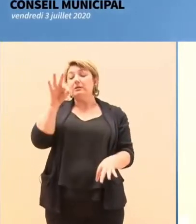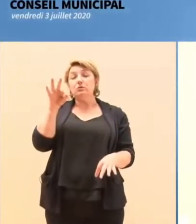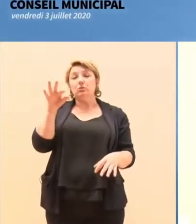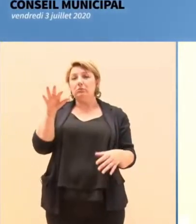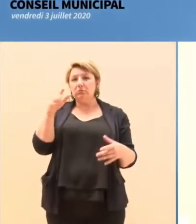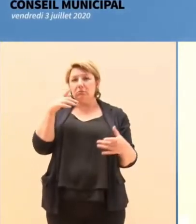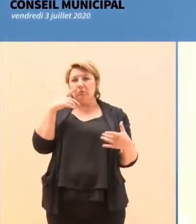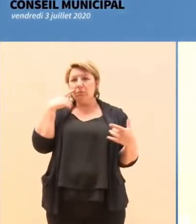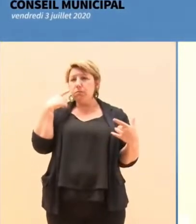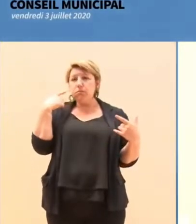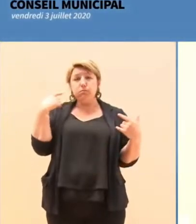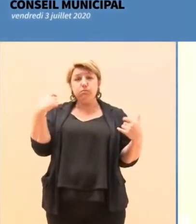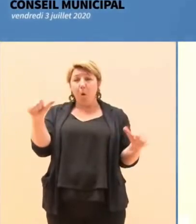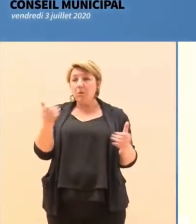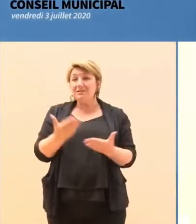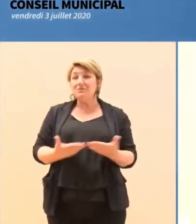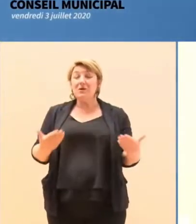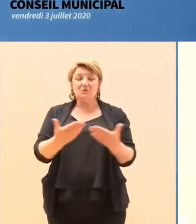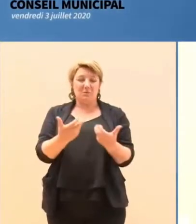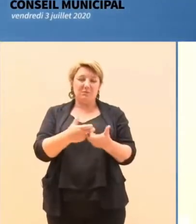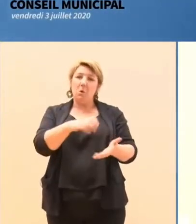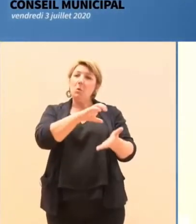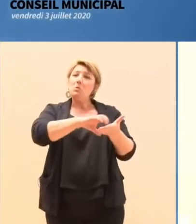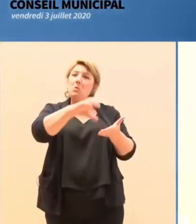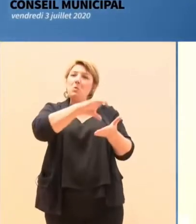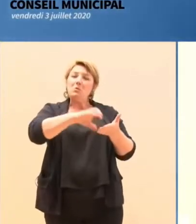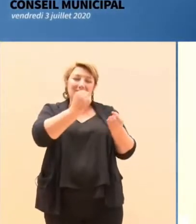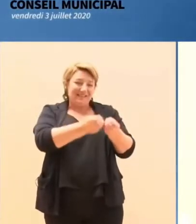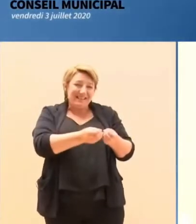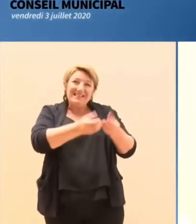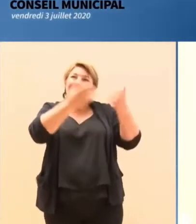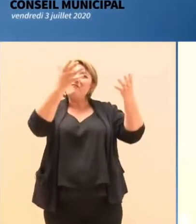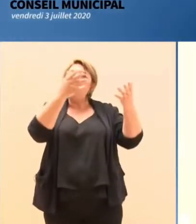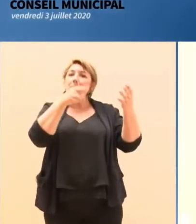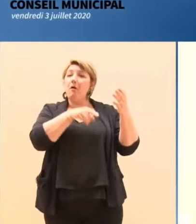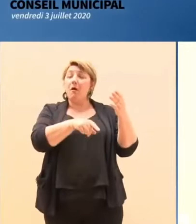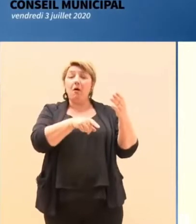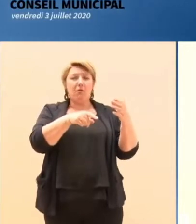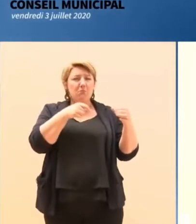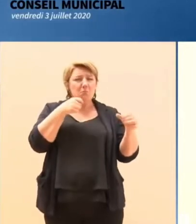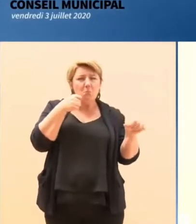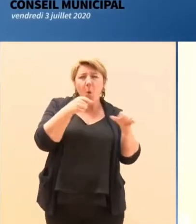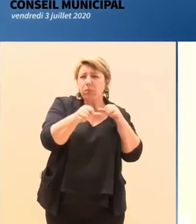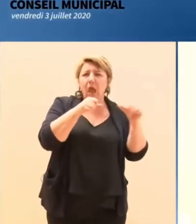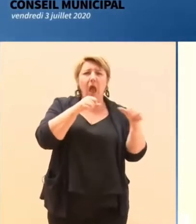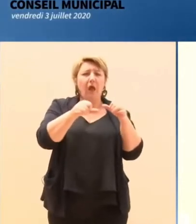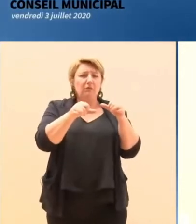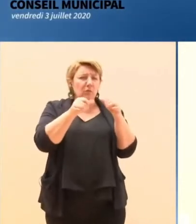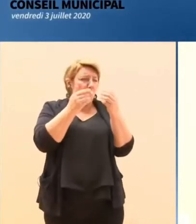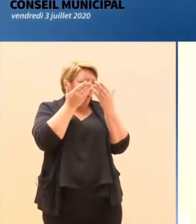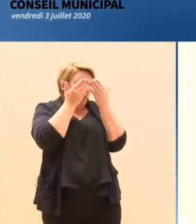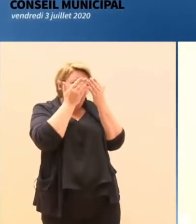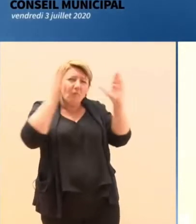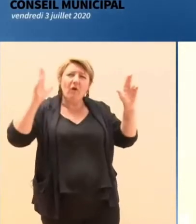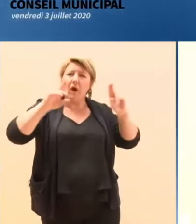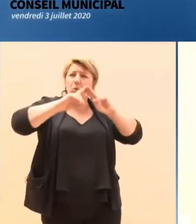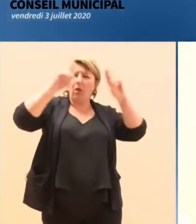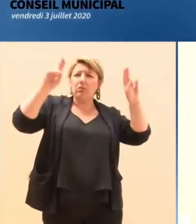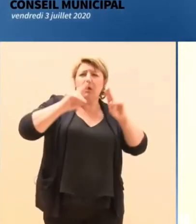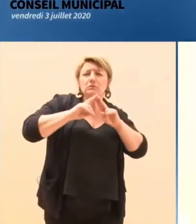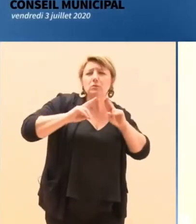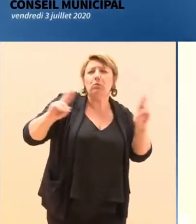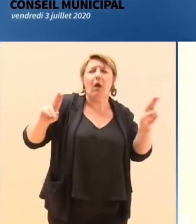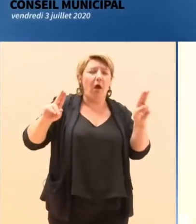Toulouse a confirmé son choix de développement, a conservé un choix de la modernité, de l'ouverture internationale,